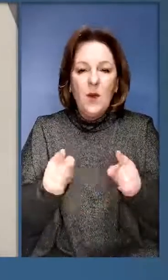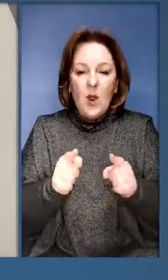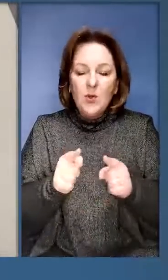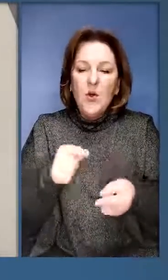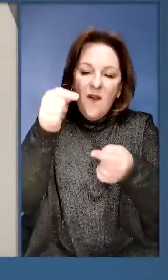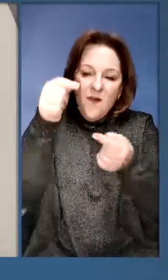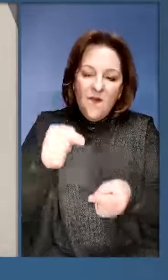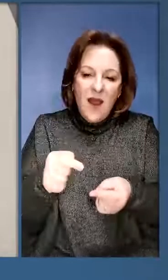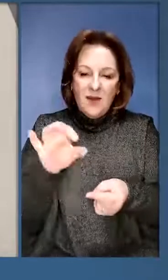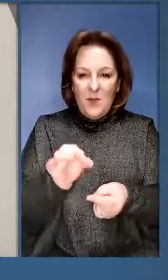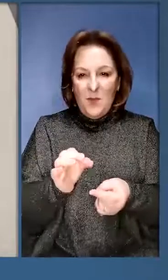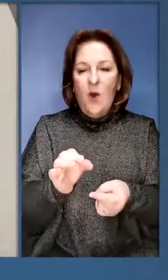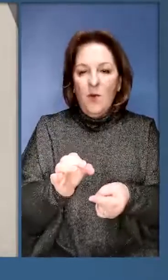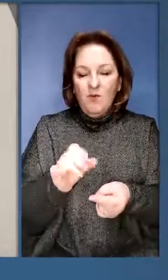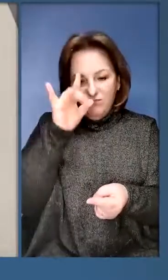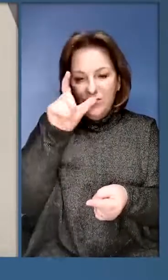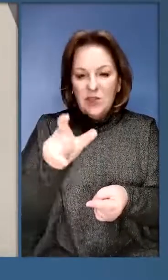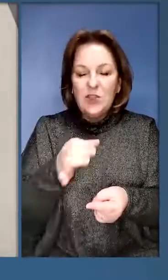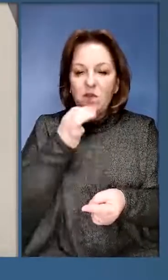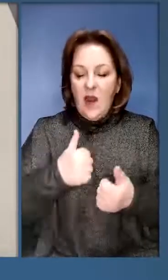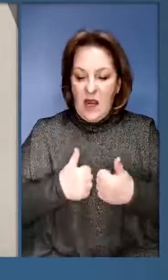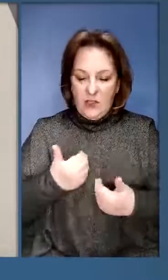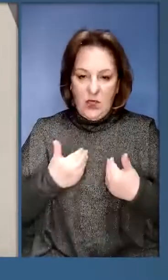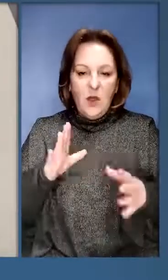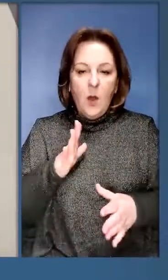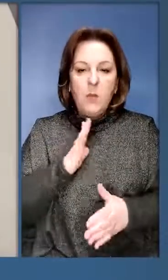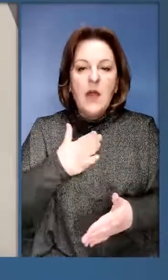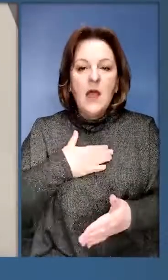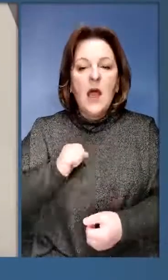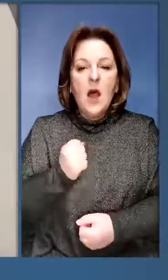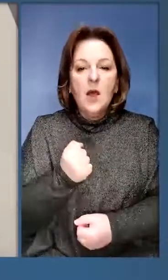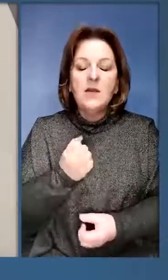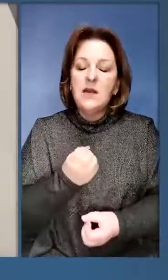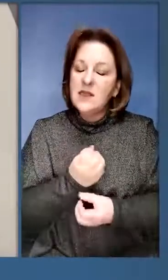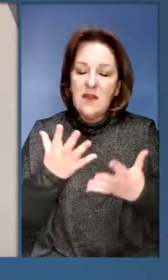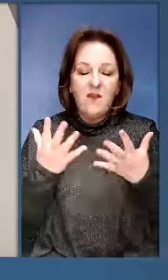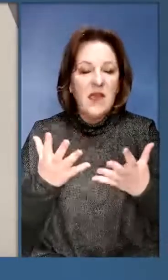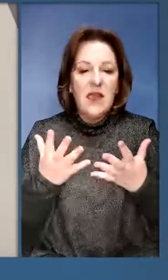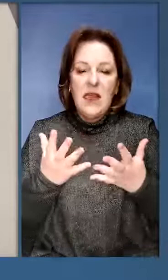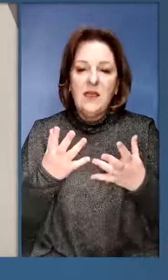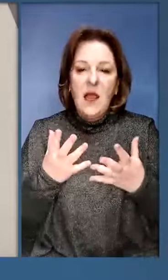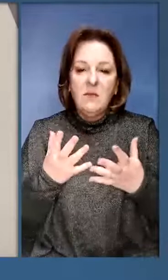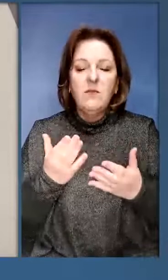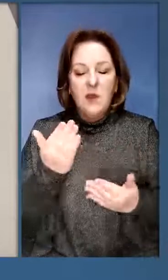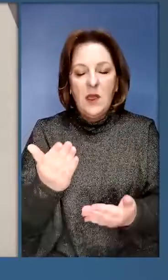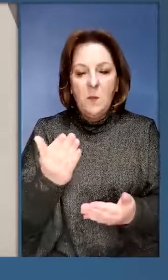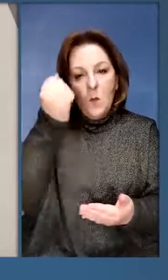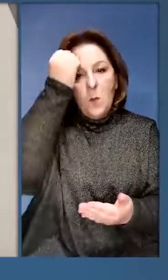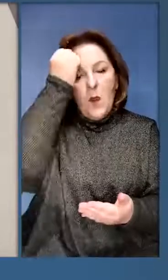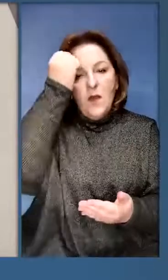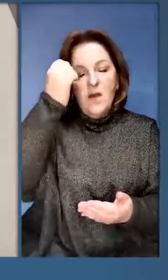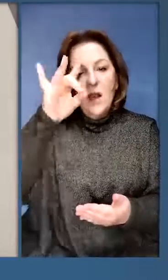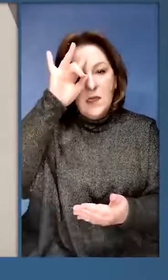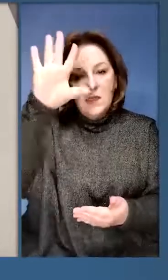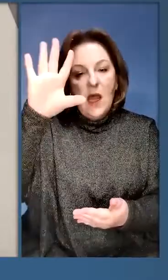добре, що варто про нього сказати. Це честь для нас, щоб він був нашим другом. Світла йому